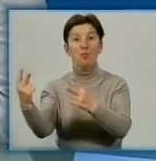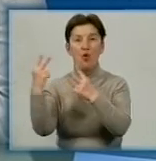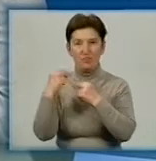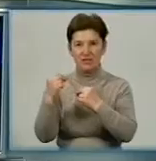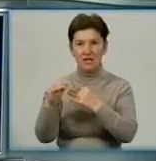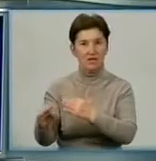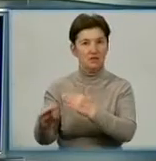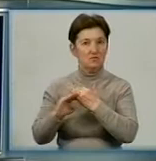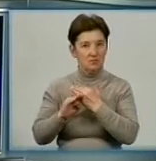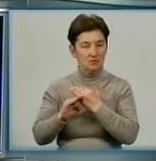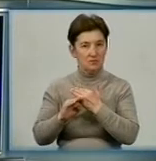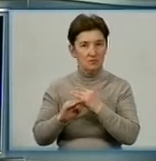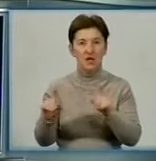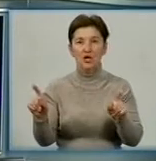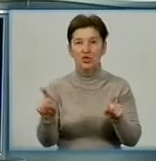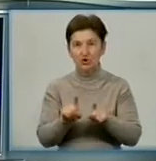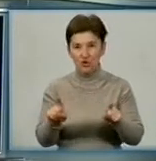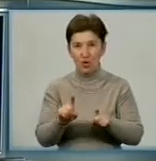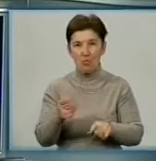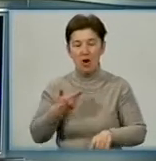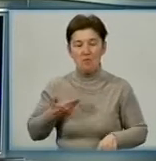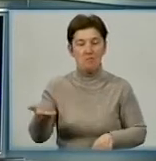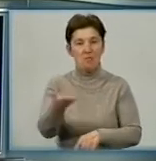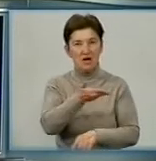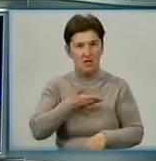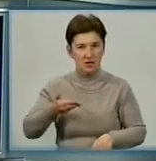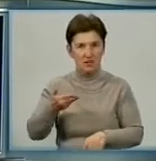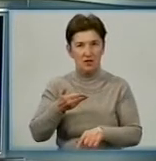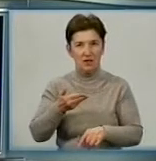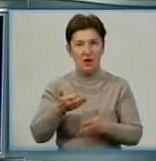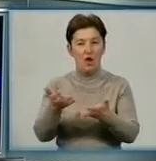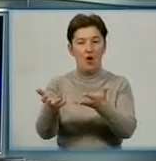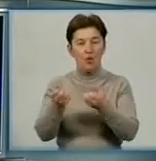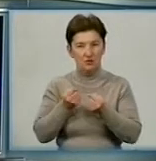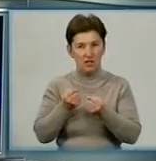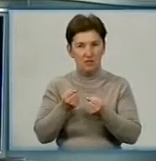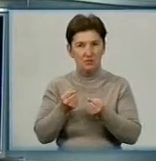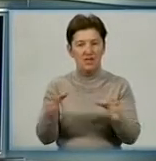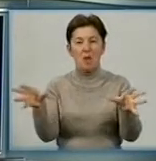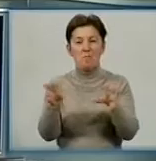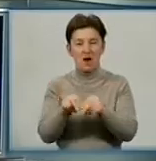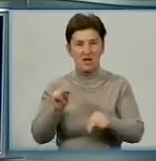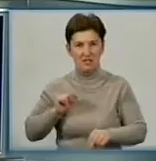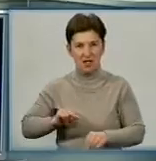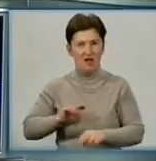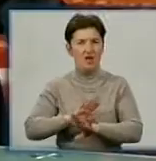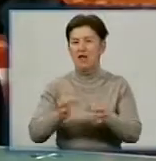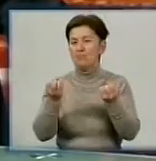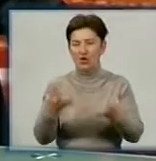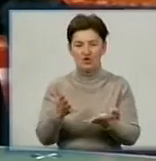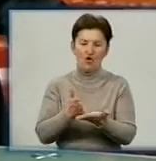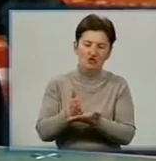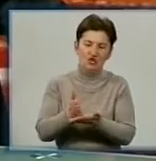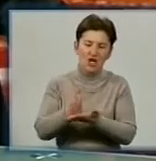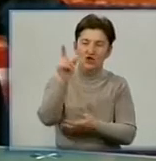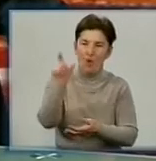як ви пам'ятаєте, щоб ми отримали там партнерів, не просто чиновників, а партнерів, яким